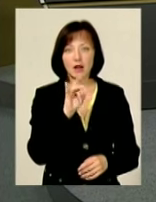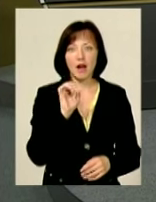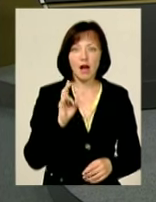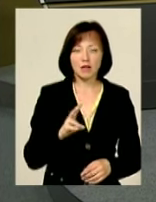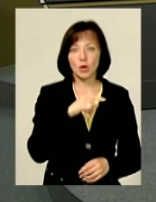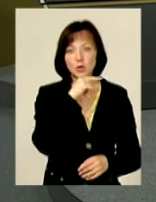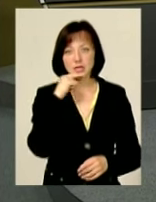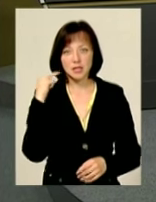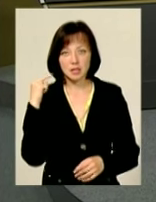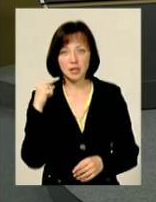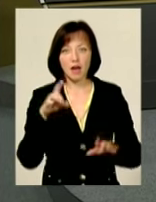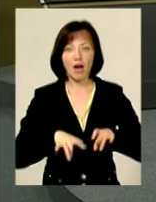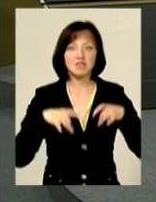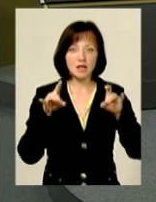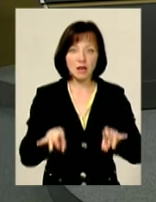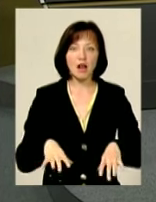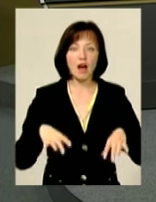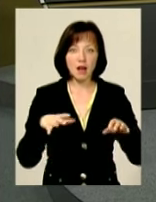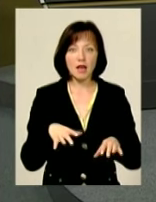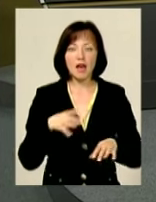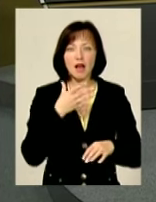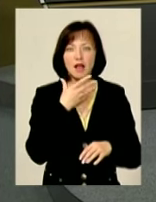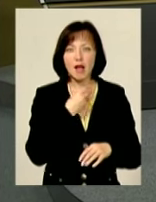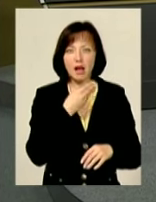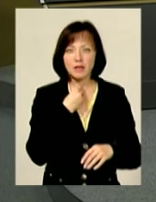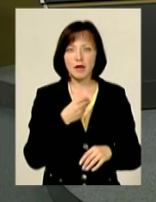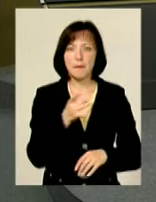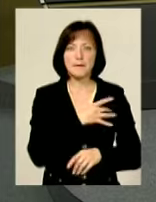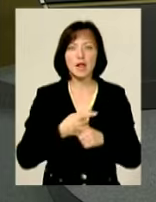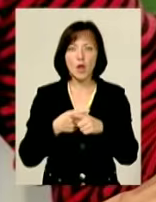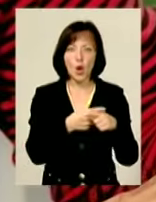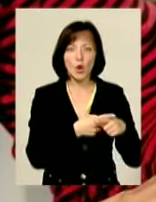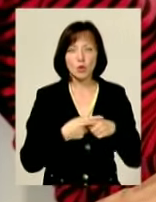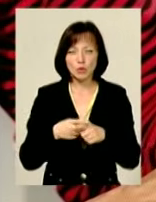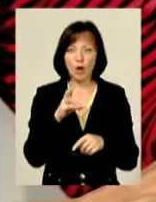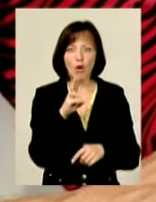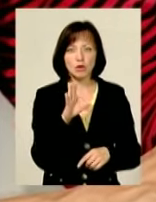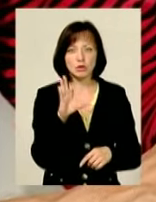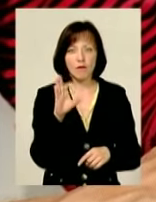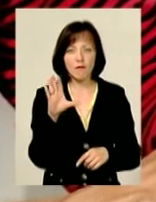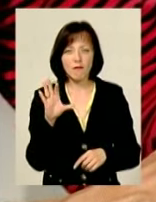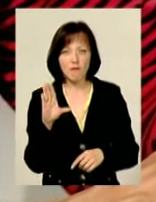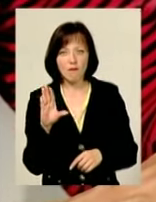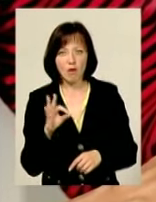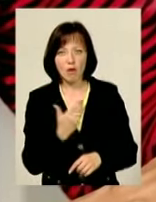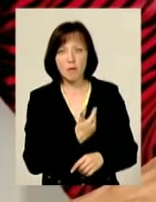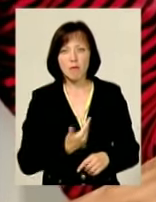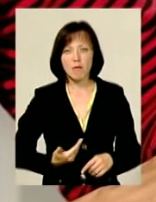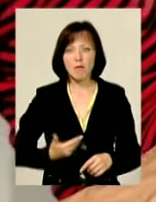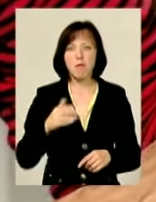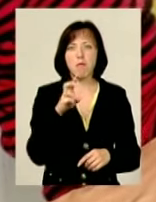Росія, Австралія, Латвія, Швейцарія, Білорусь, Литва, Косово, Болгарія, Ізраїль, Вірменія,